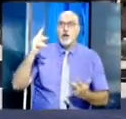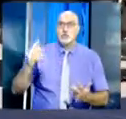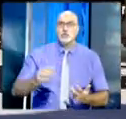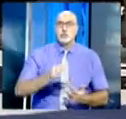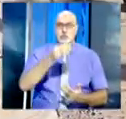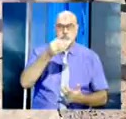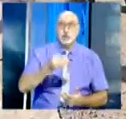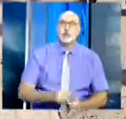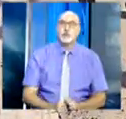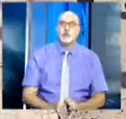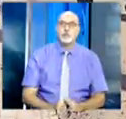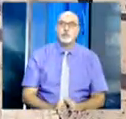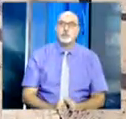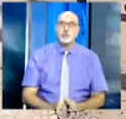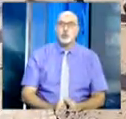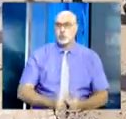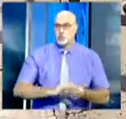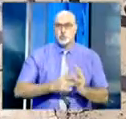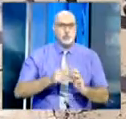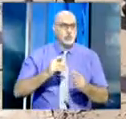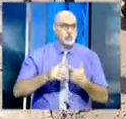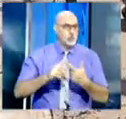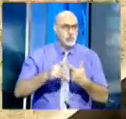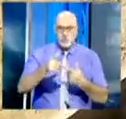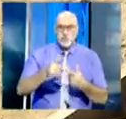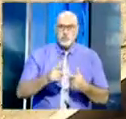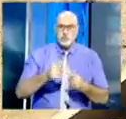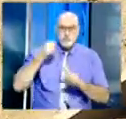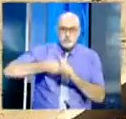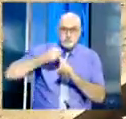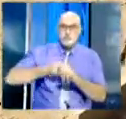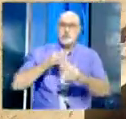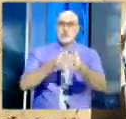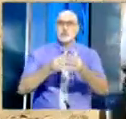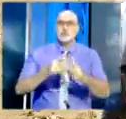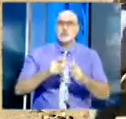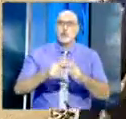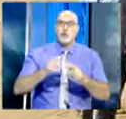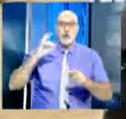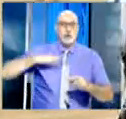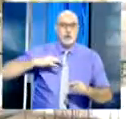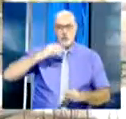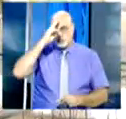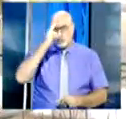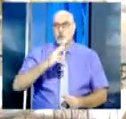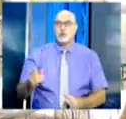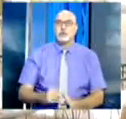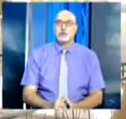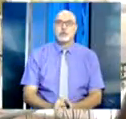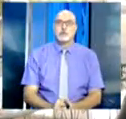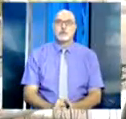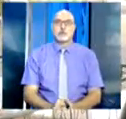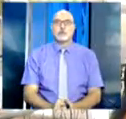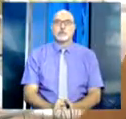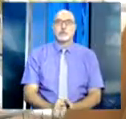لأن الكل في ولجلال يرى في هذه الهبا نداء تقتضيه المصلحة العامة المؤسسات التي تنشر